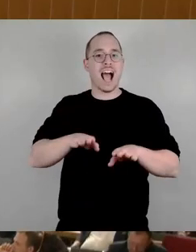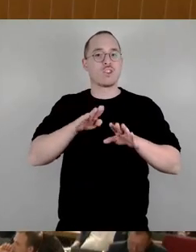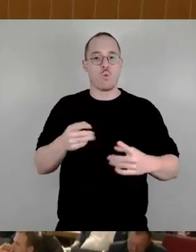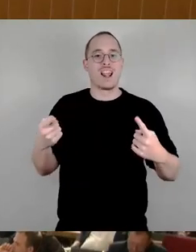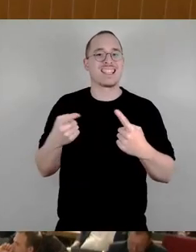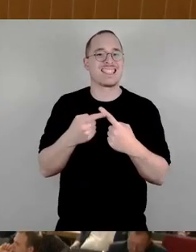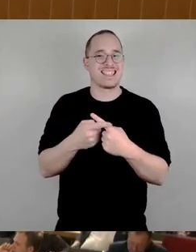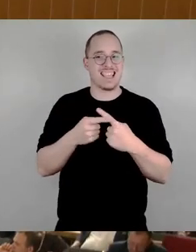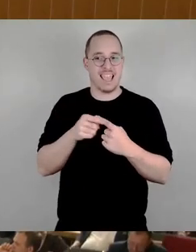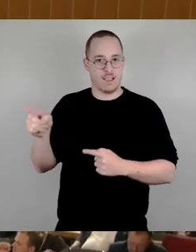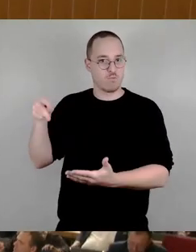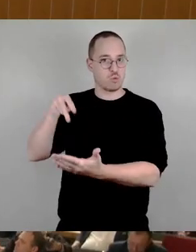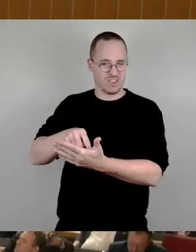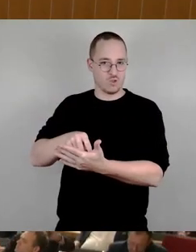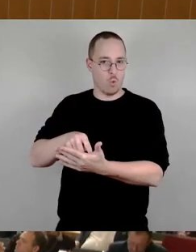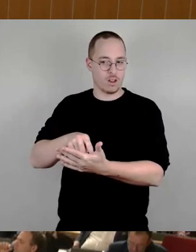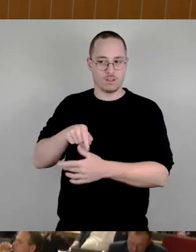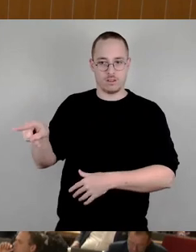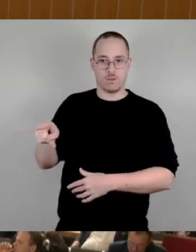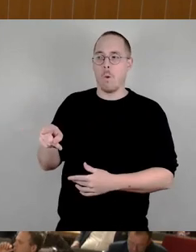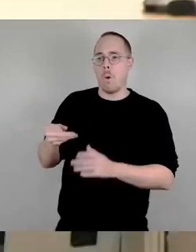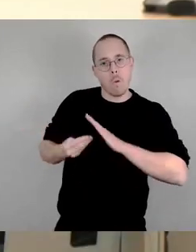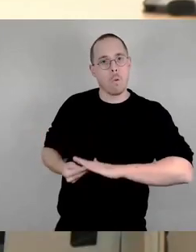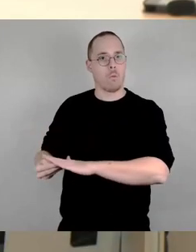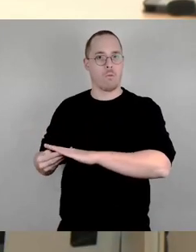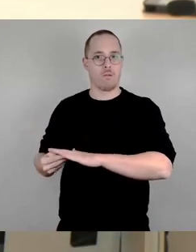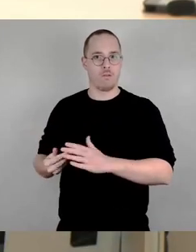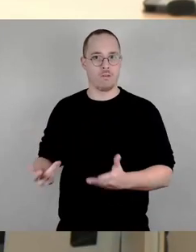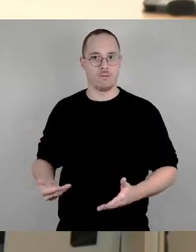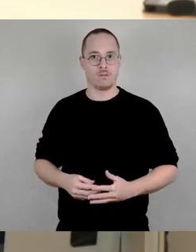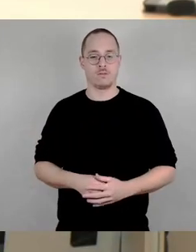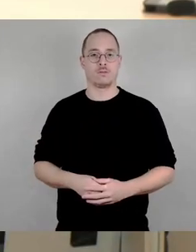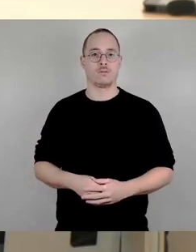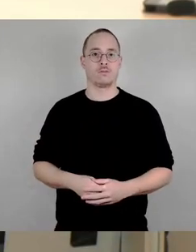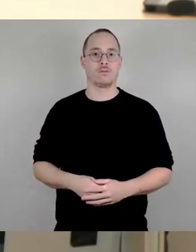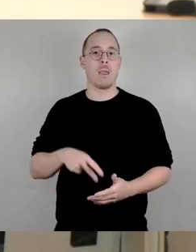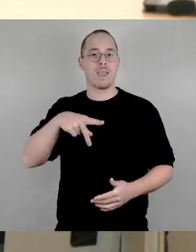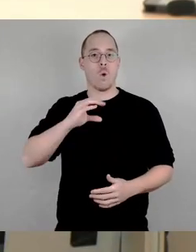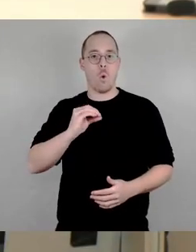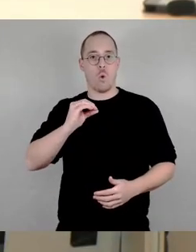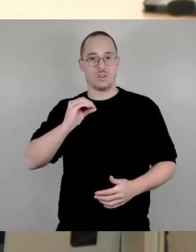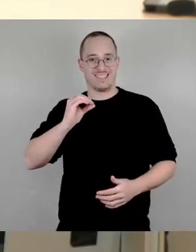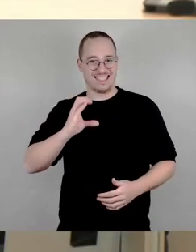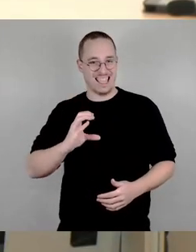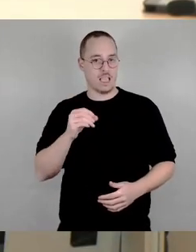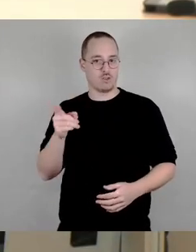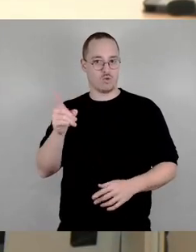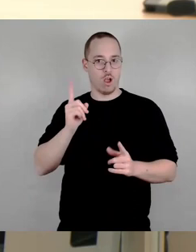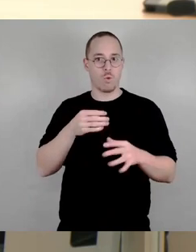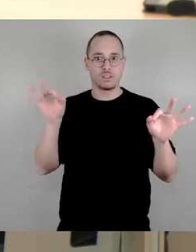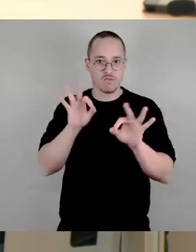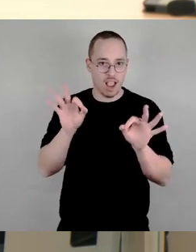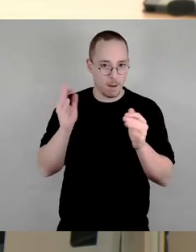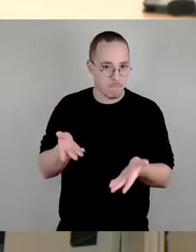People of Color in Dresden werden so weiter gefährdet. Rassistische Angriffe in der Straßenbahn, faschistische Reden auf Dresdner